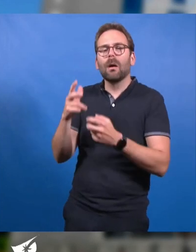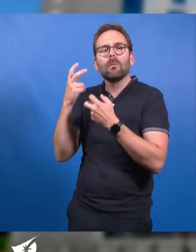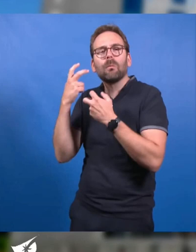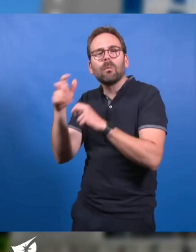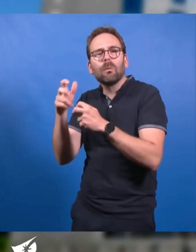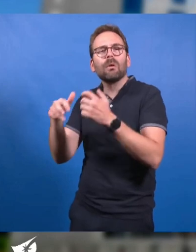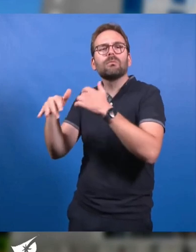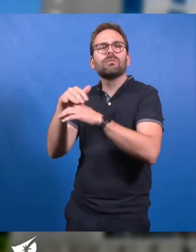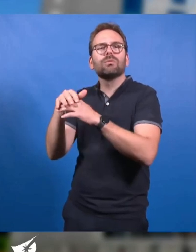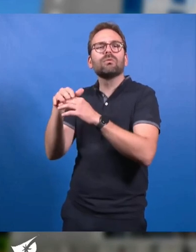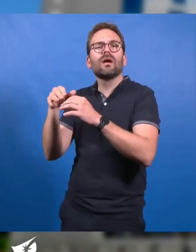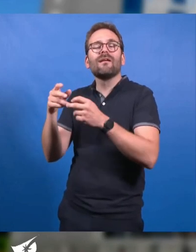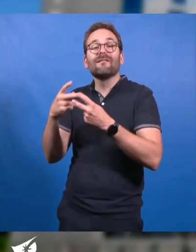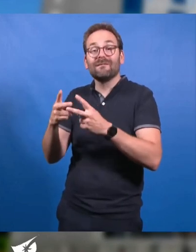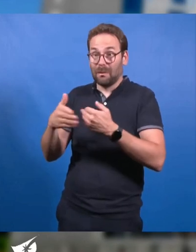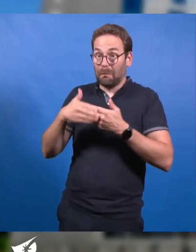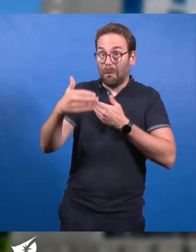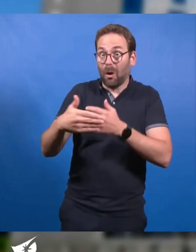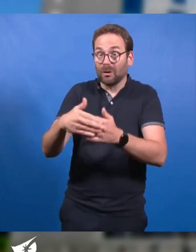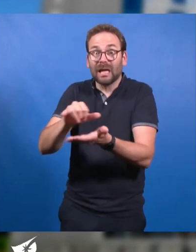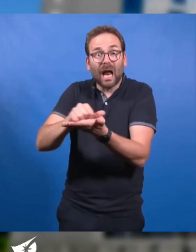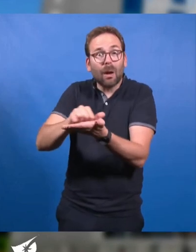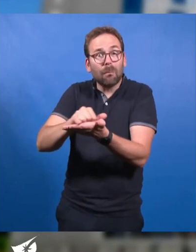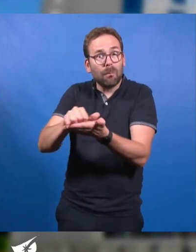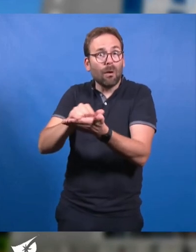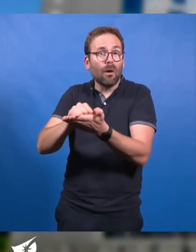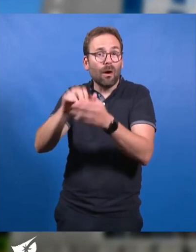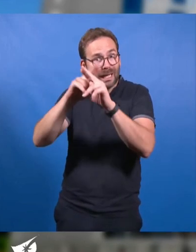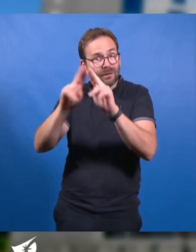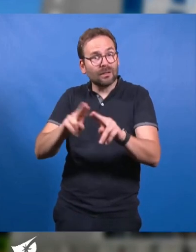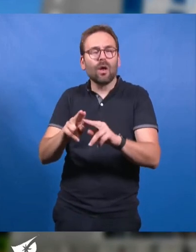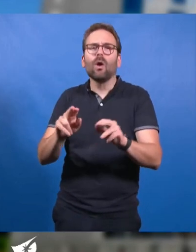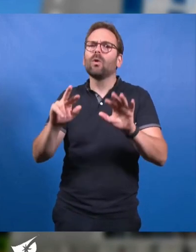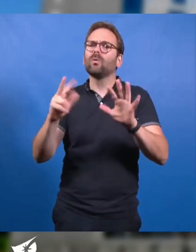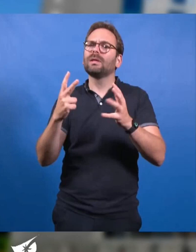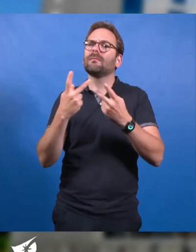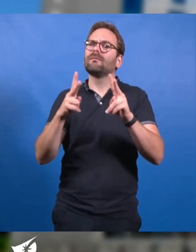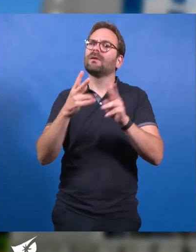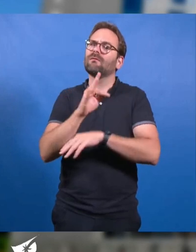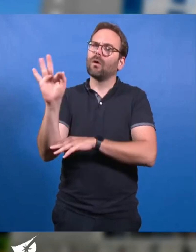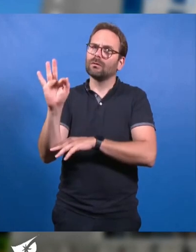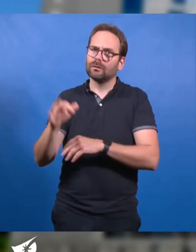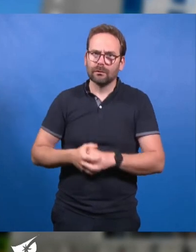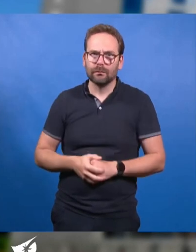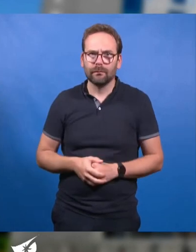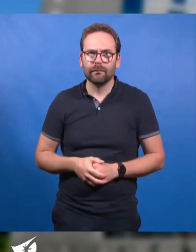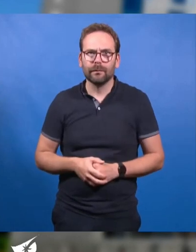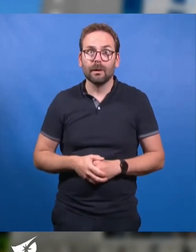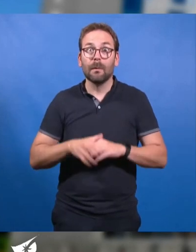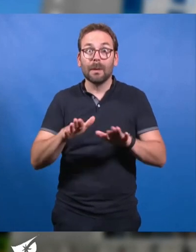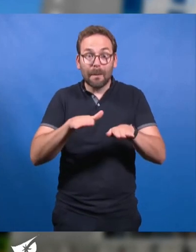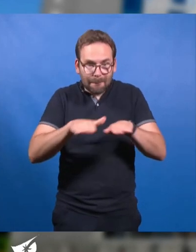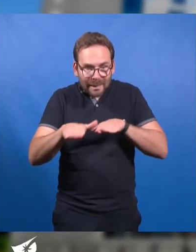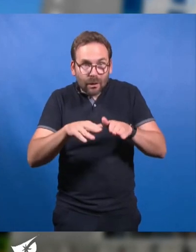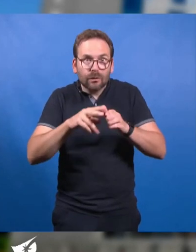la présence en milieu urbanisé de l'aéroport international de la 8e métropole de France. Mais la méthodologie de